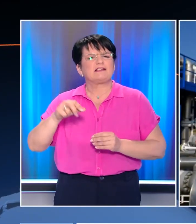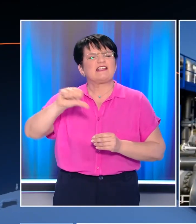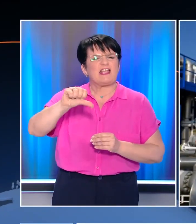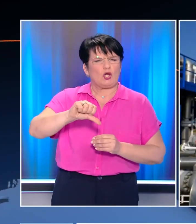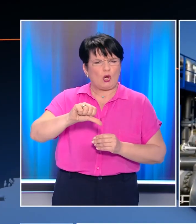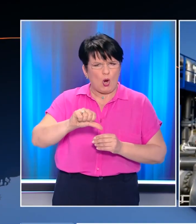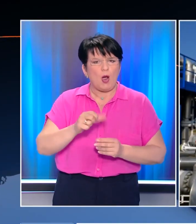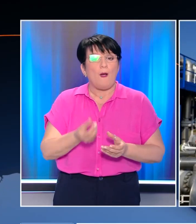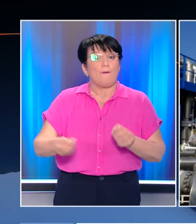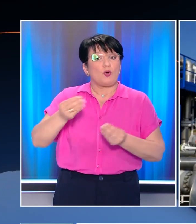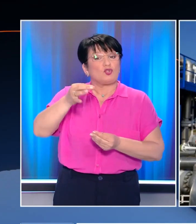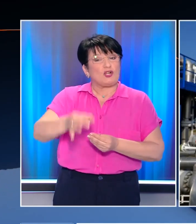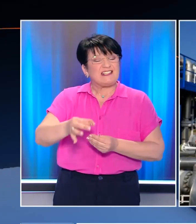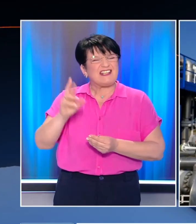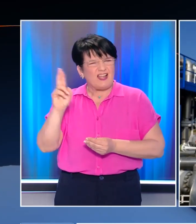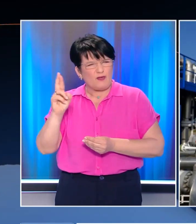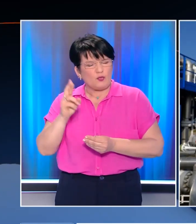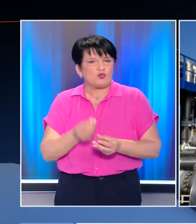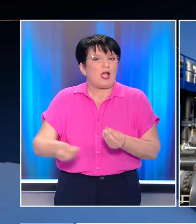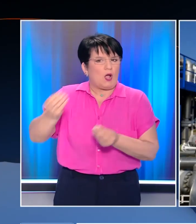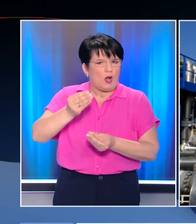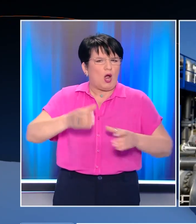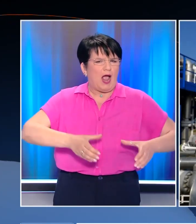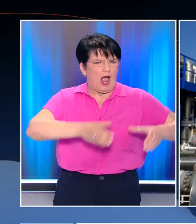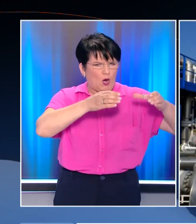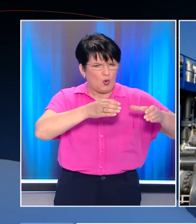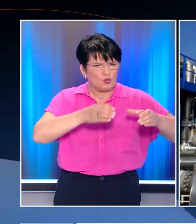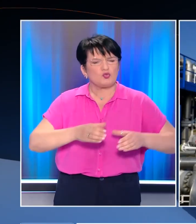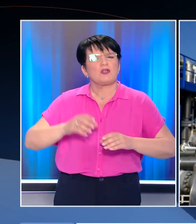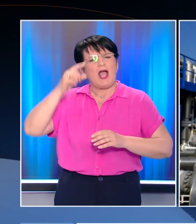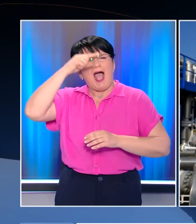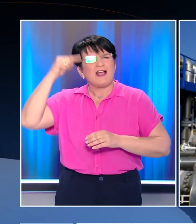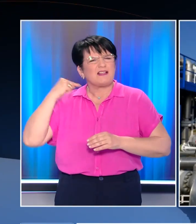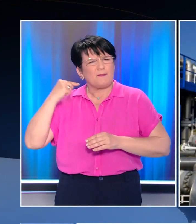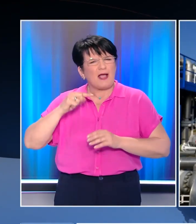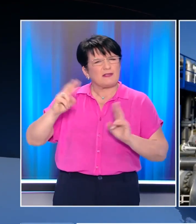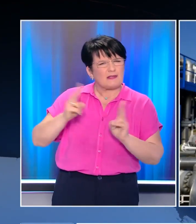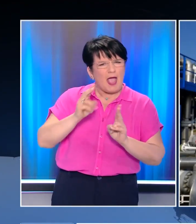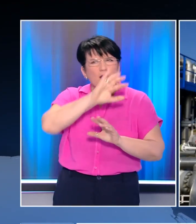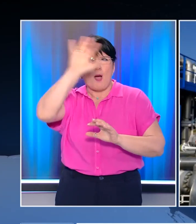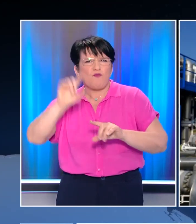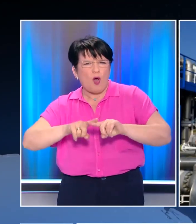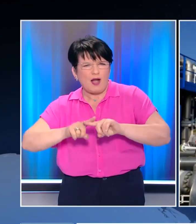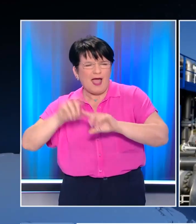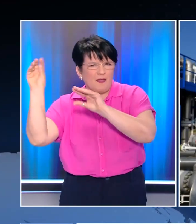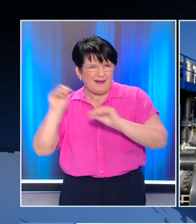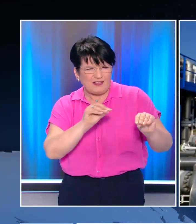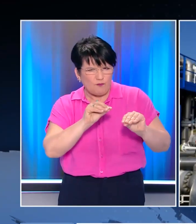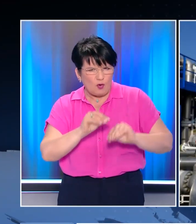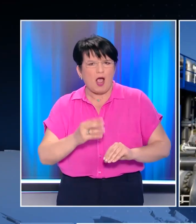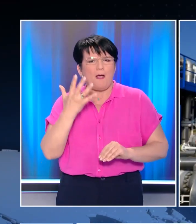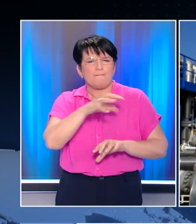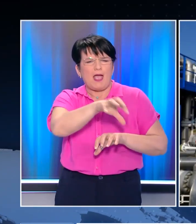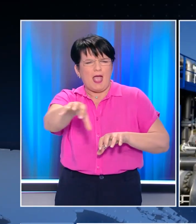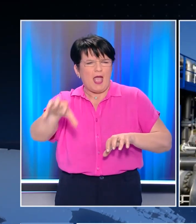Ρεβιθούσας με έξτρα απλωτή δεξαμενή περισσότερο αζέρικο αέριο μέσω του αγγού ΤΑΠ αύξηση της εξόρυξης λιγνίτη και λειτουργία πέντε μονάδων